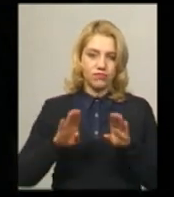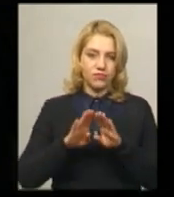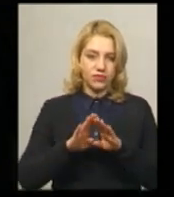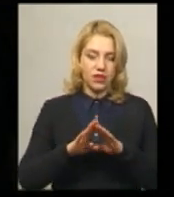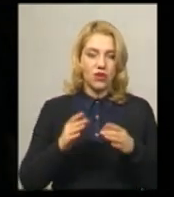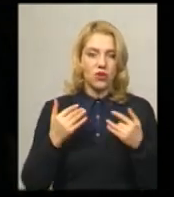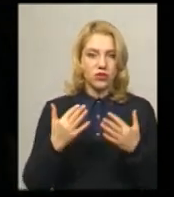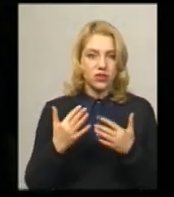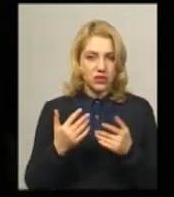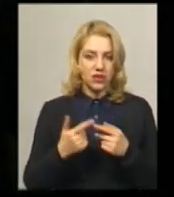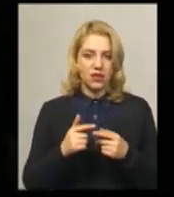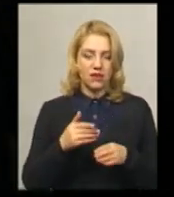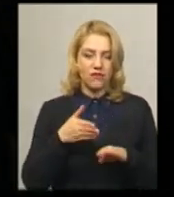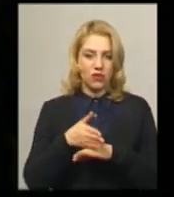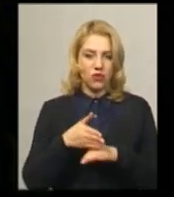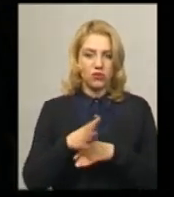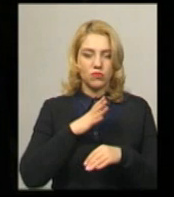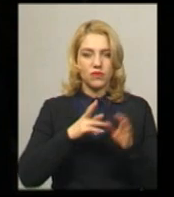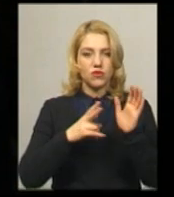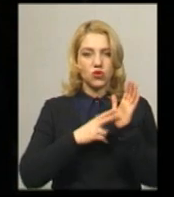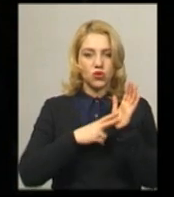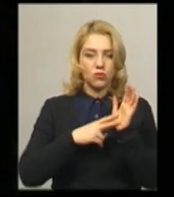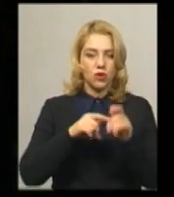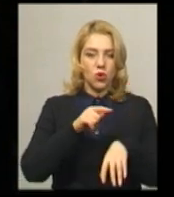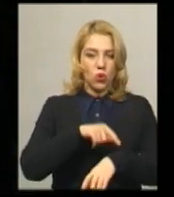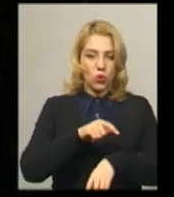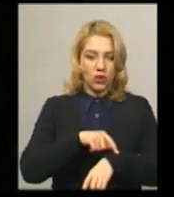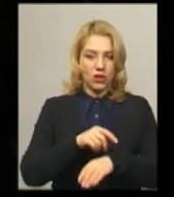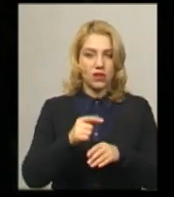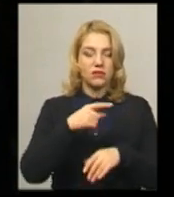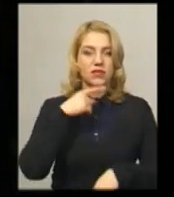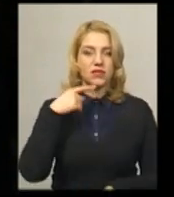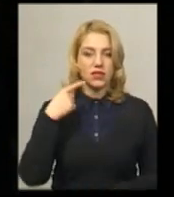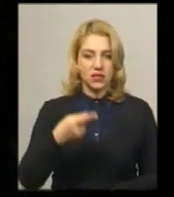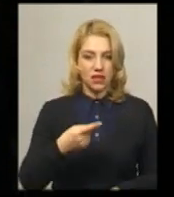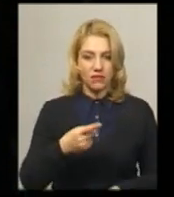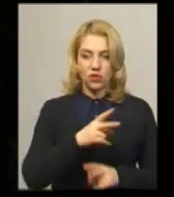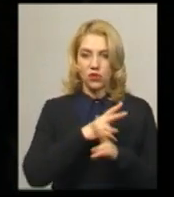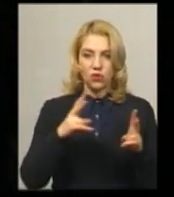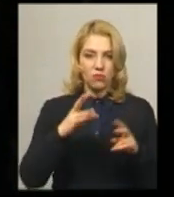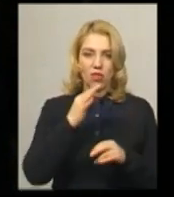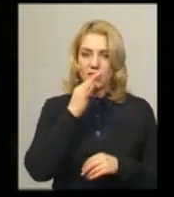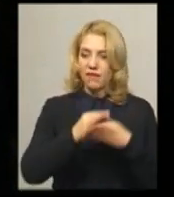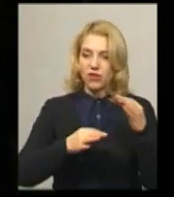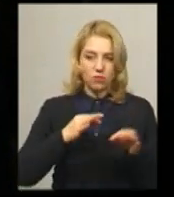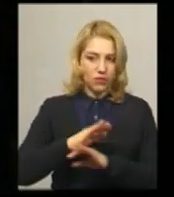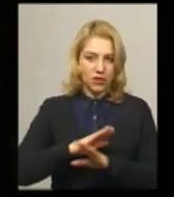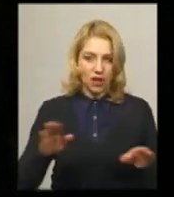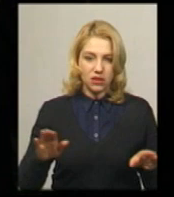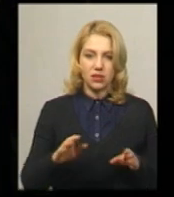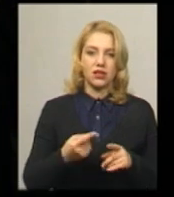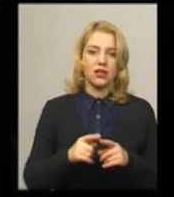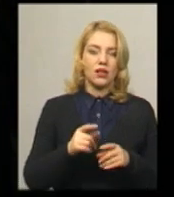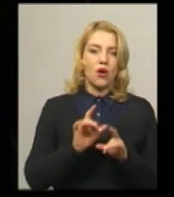відвідувачі були десь о сьомій годині, він сказав нікому нічого відповідати, пояснень ніякій аптекарші не